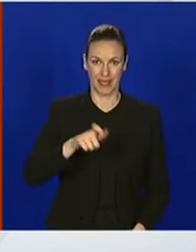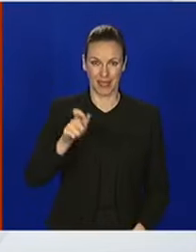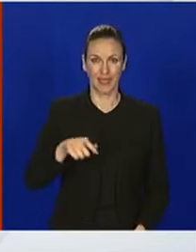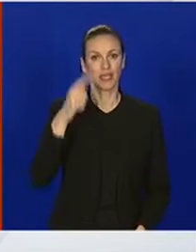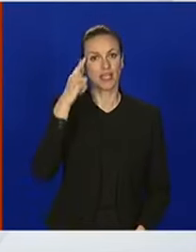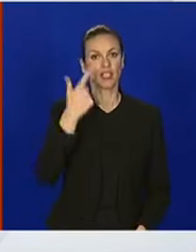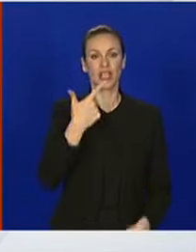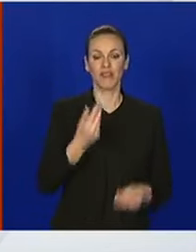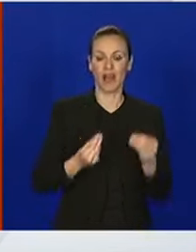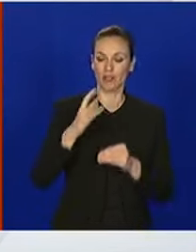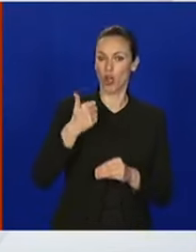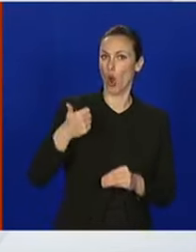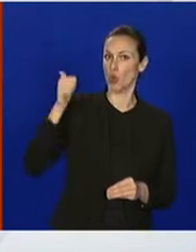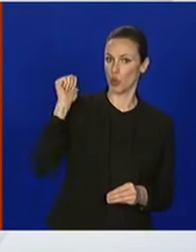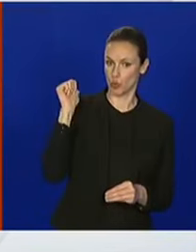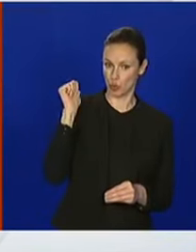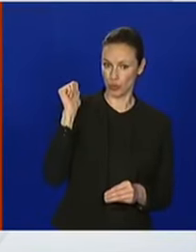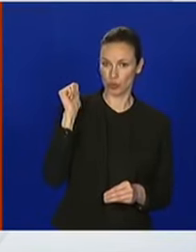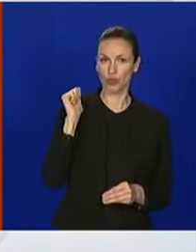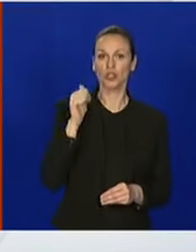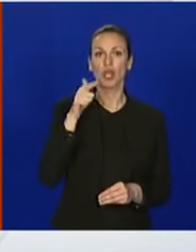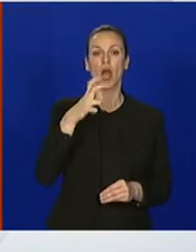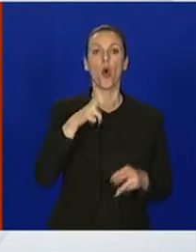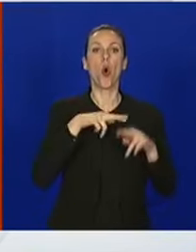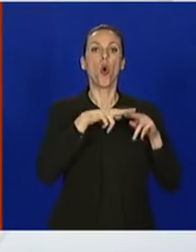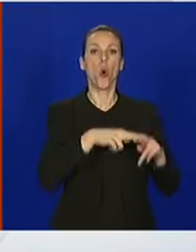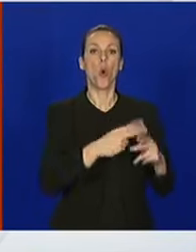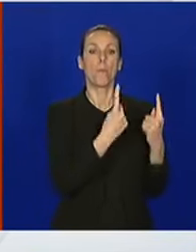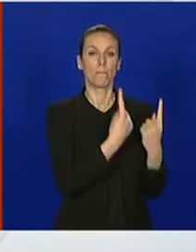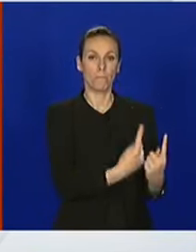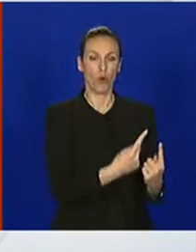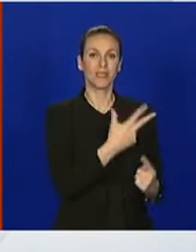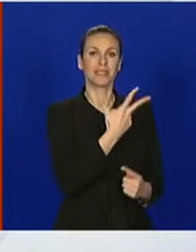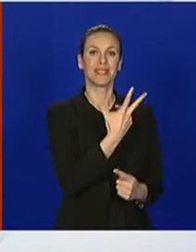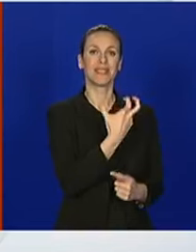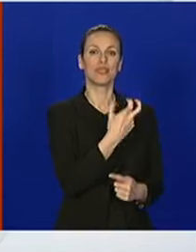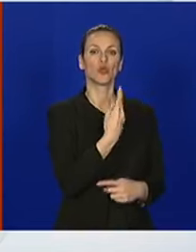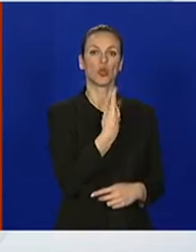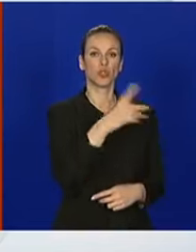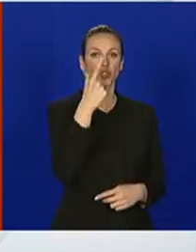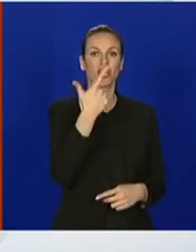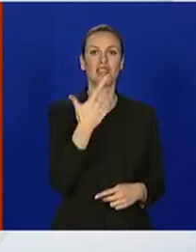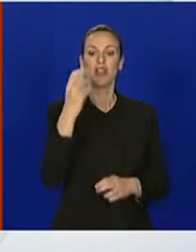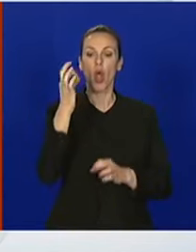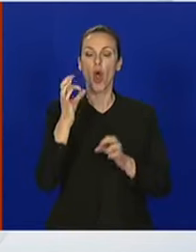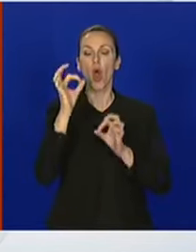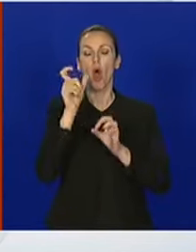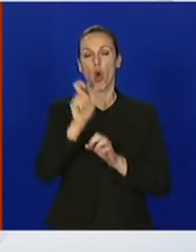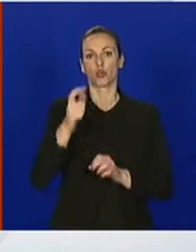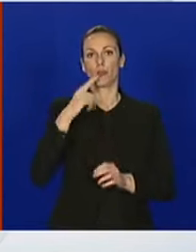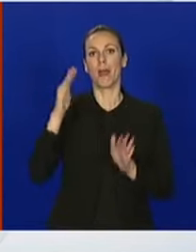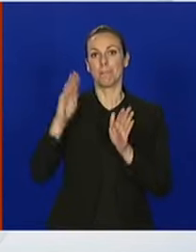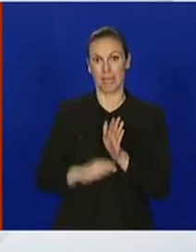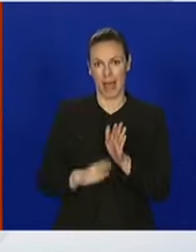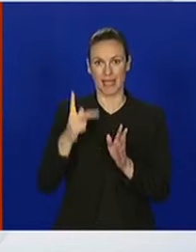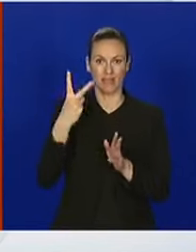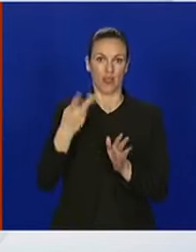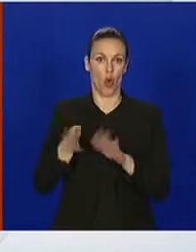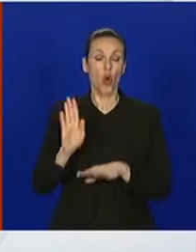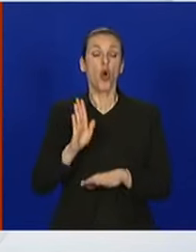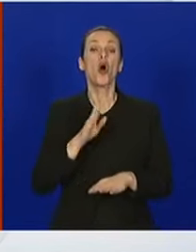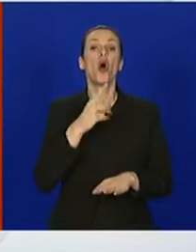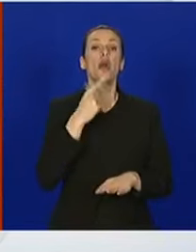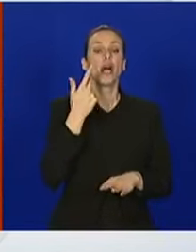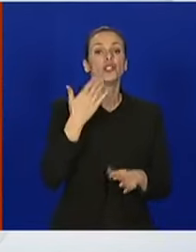što je dva više u odnosu na jučer, hospitaliziranih 314, što je dva manje u odnosu na jučer, oporavljenih, odnosno